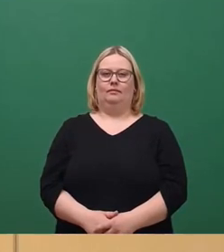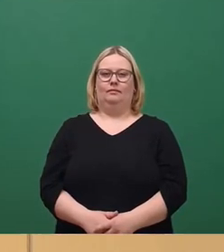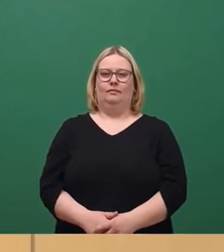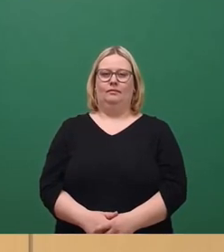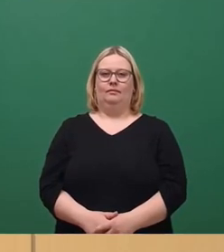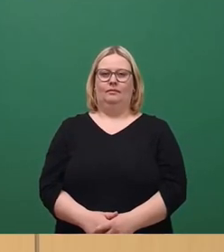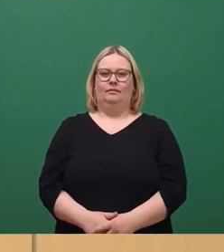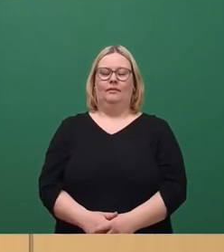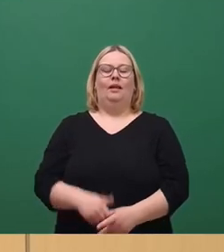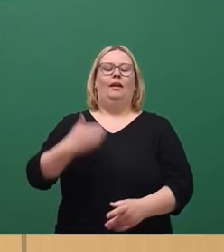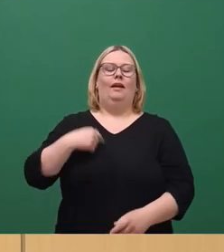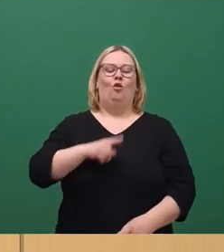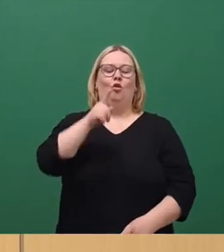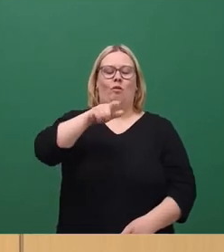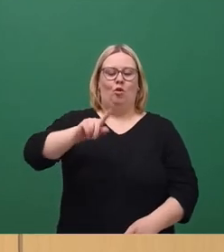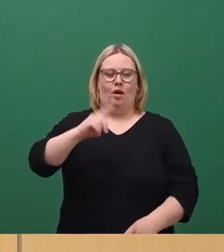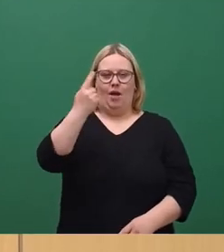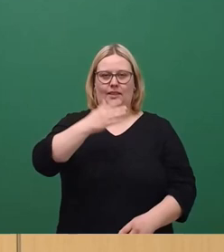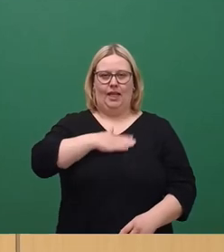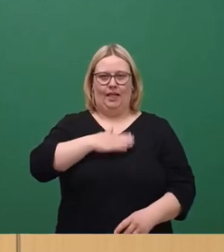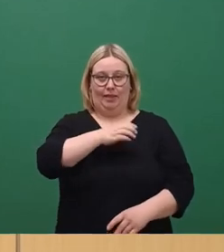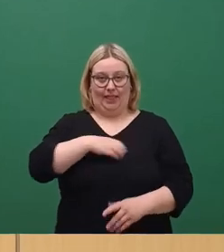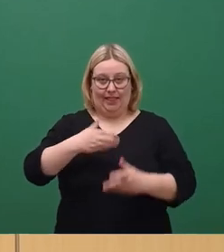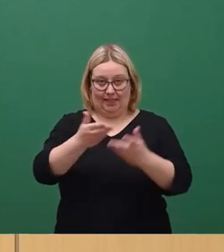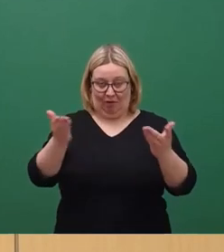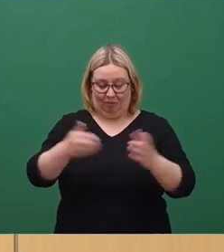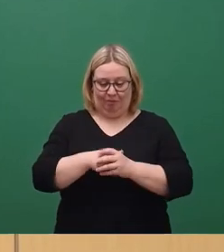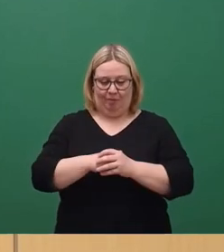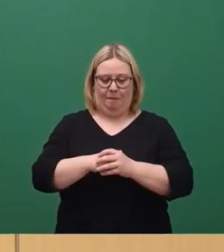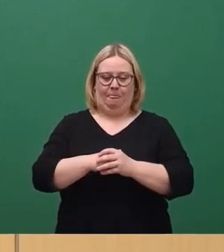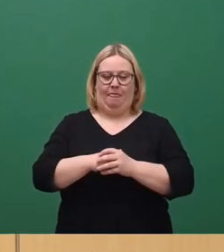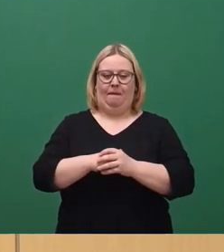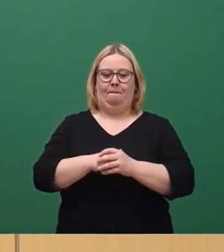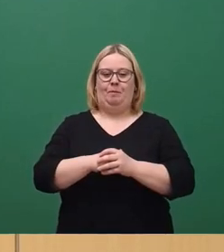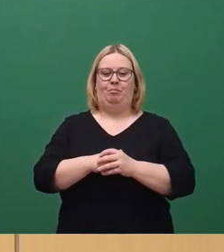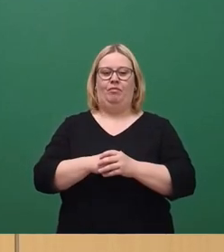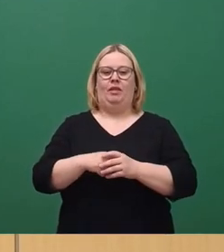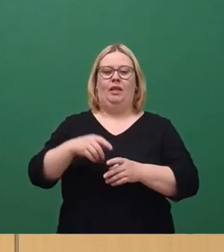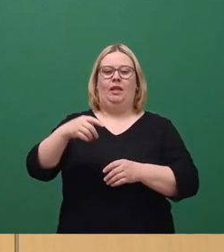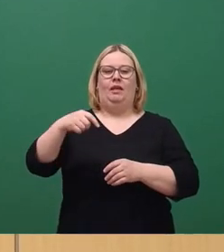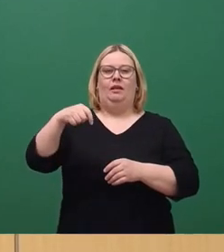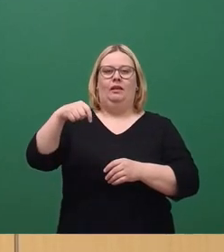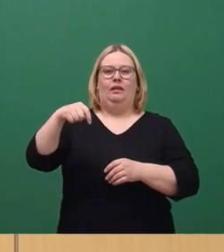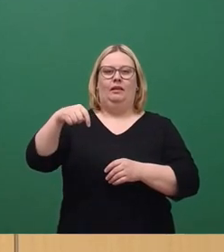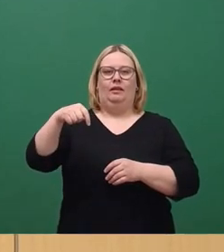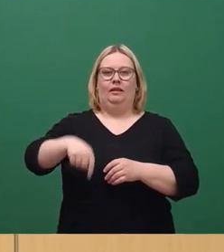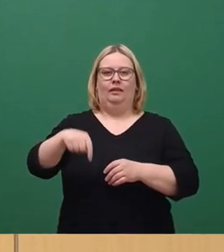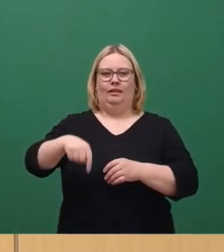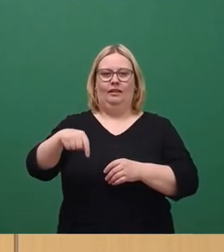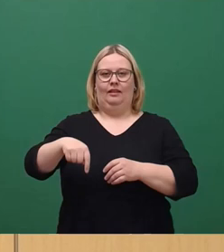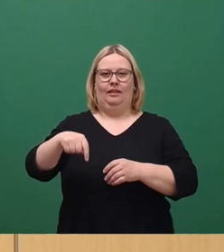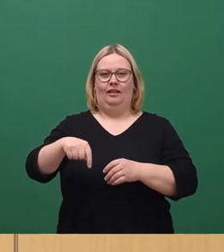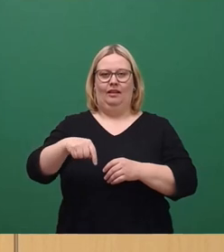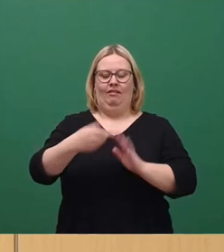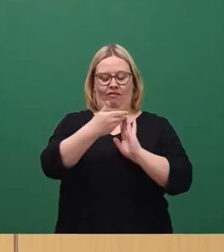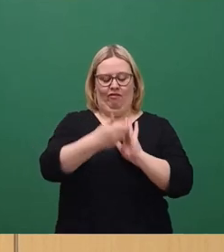Herr Oberbürgermeister, verehrte Stadträte, liebe Dresdner, wir haben hier eine Vorlage, die ist,